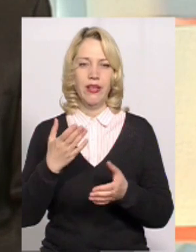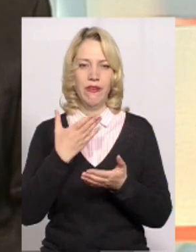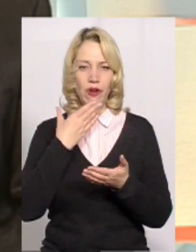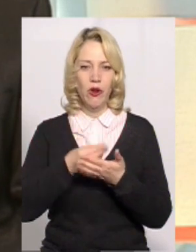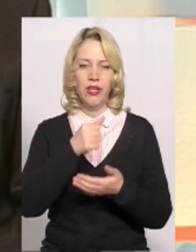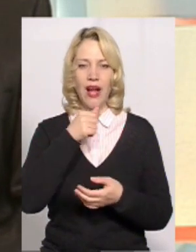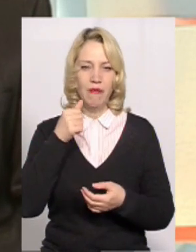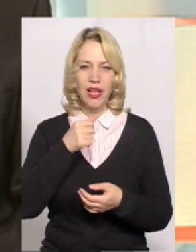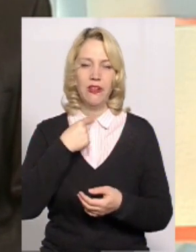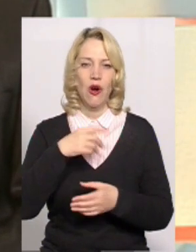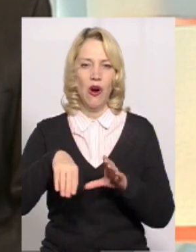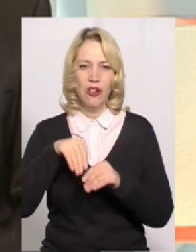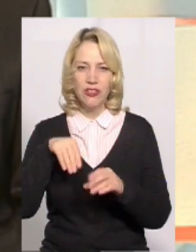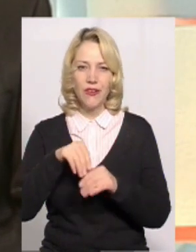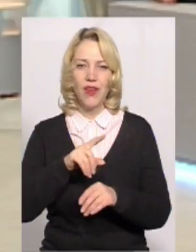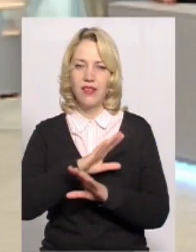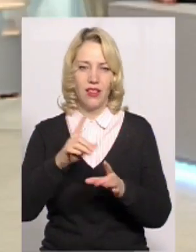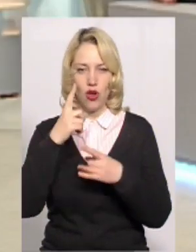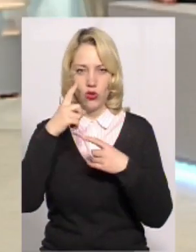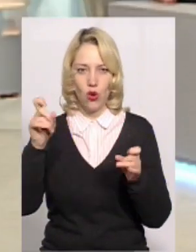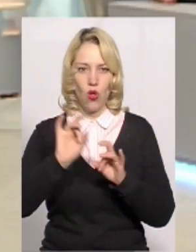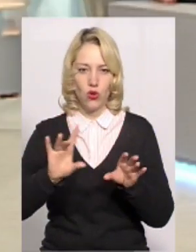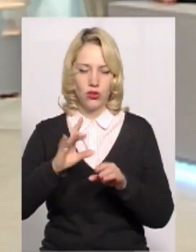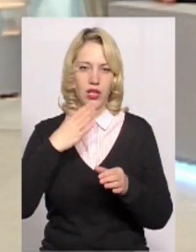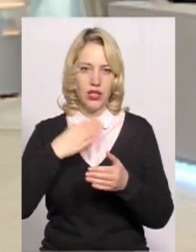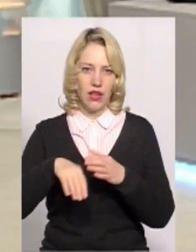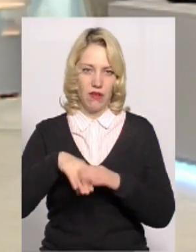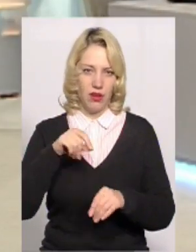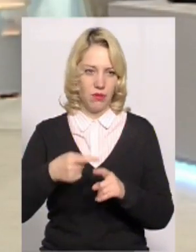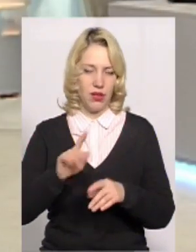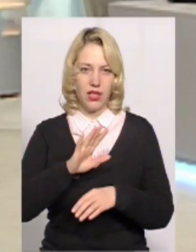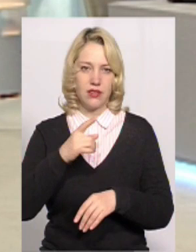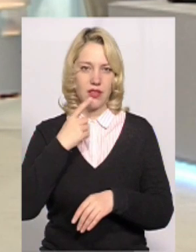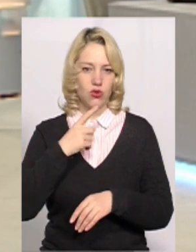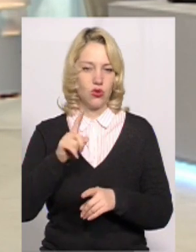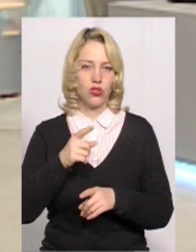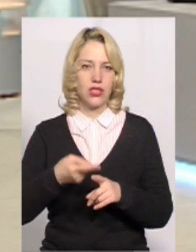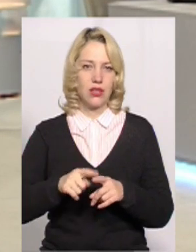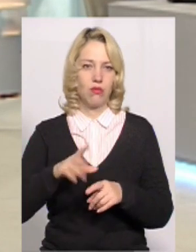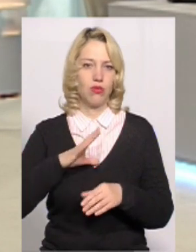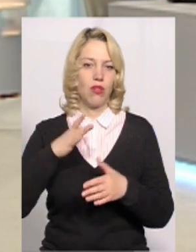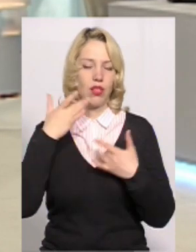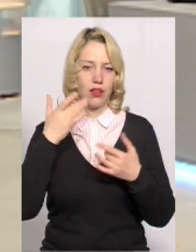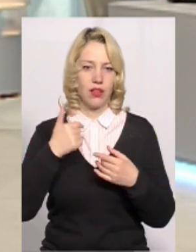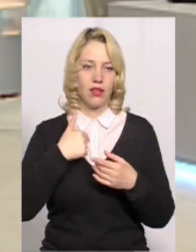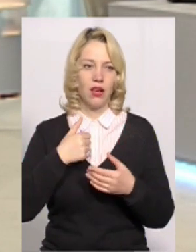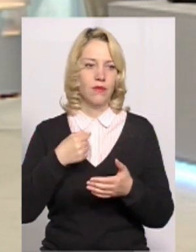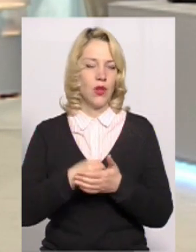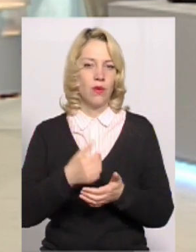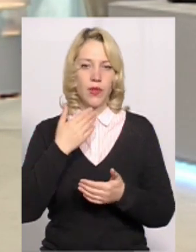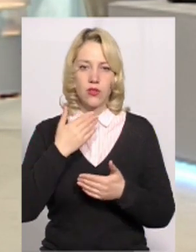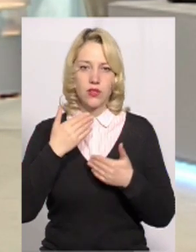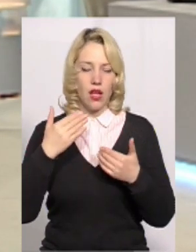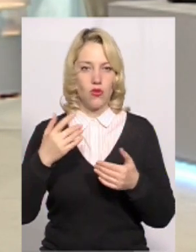таємницю голосування і не розголошувати так свій вибір. Я не скажу, що він для мене був легкий. От я до останнього все ж